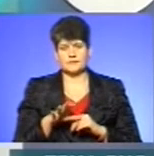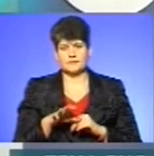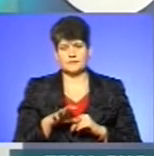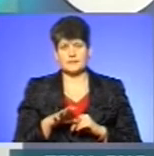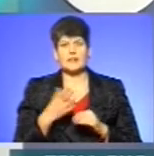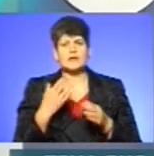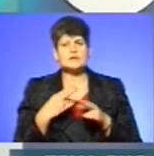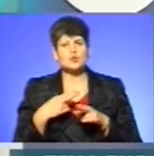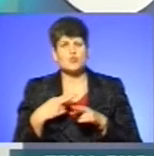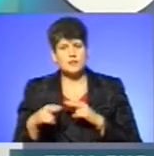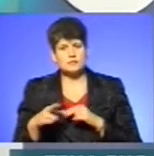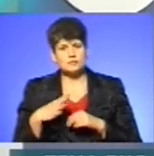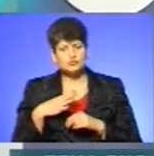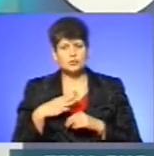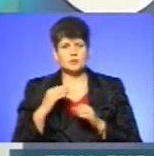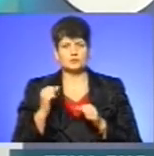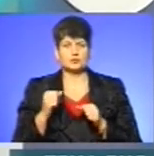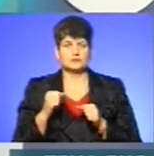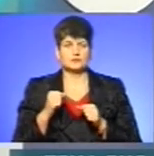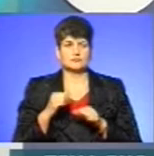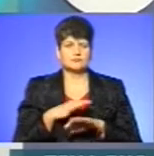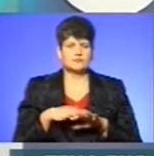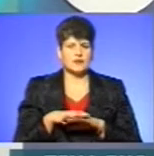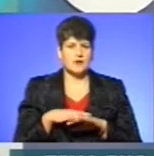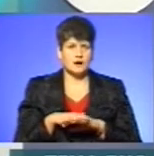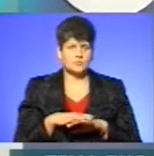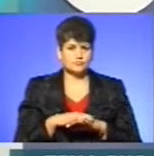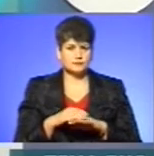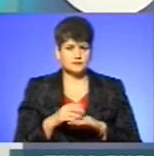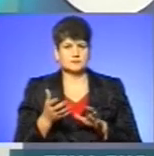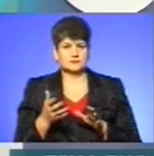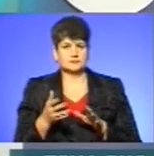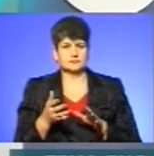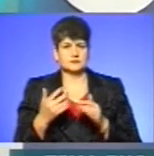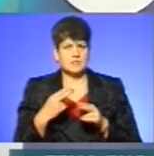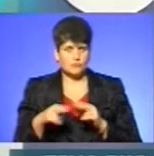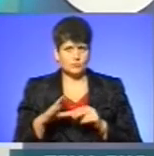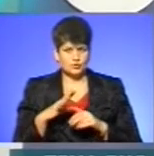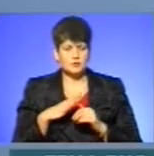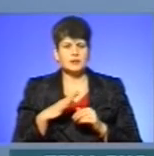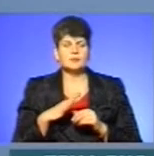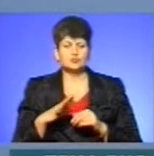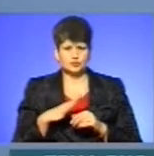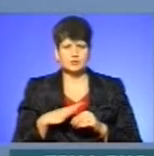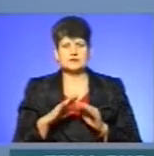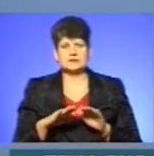загубилися, бо, можливо, десь чи в НАТО, чи в місцевості? Були дітки,